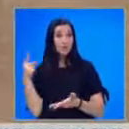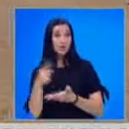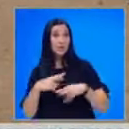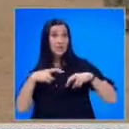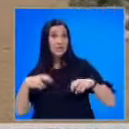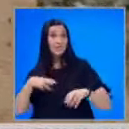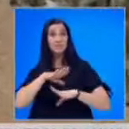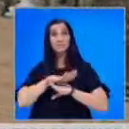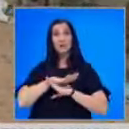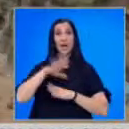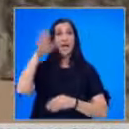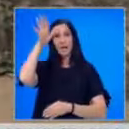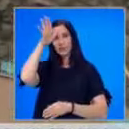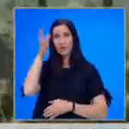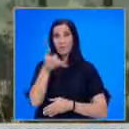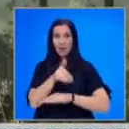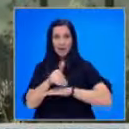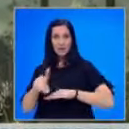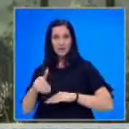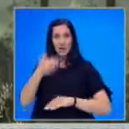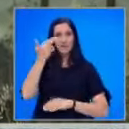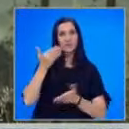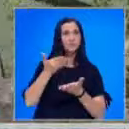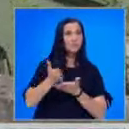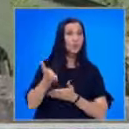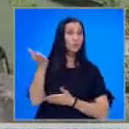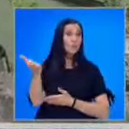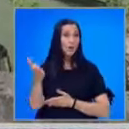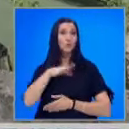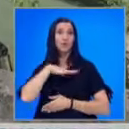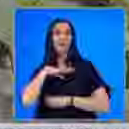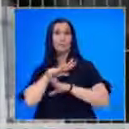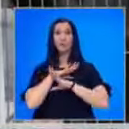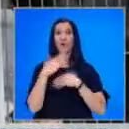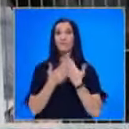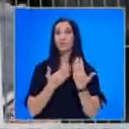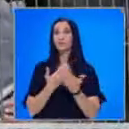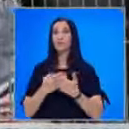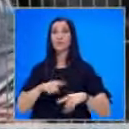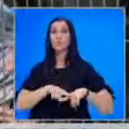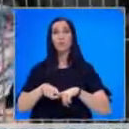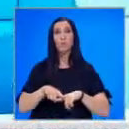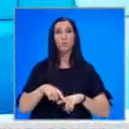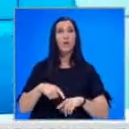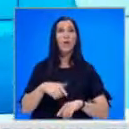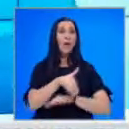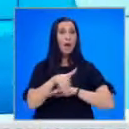на иракчанин, открит край границата с Литва. Според държавния глава, жертвата е починала в ръцете на беларуските гранича.